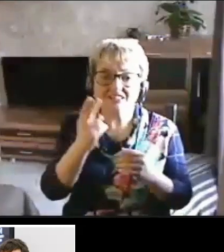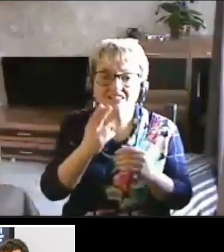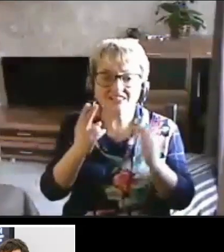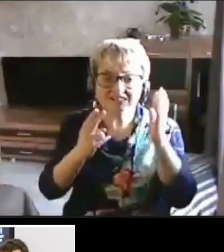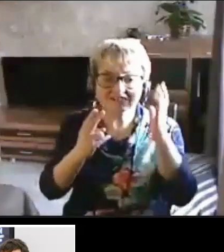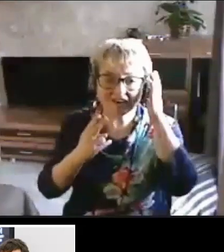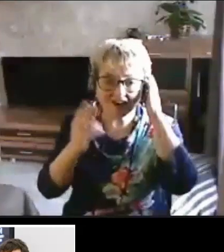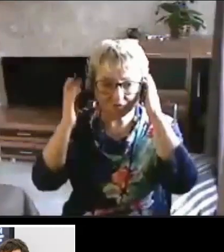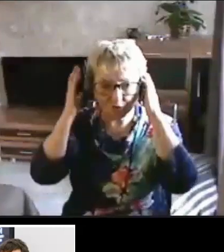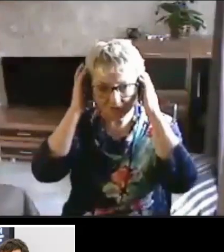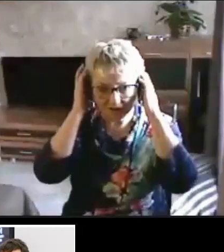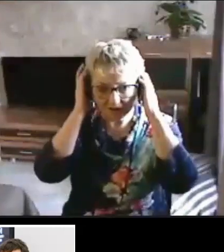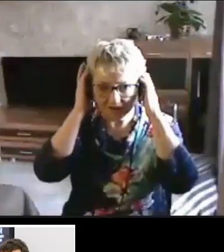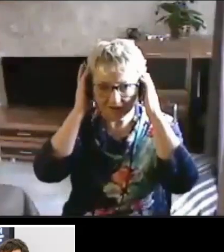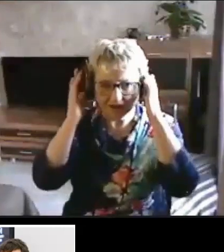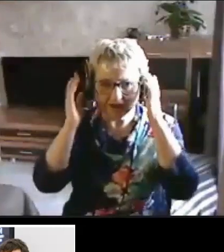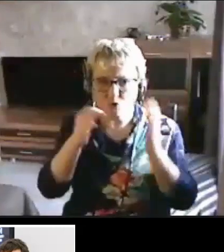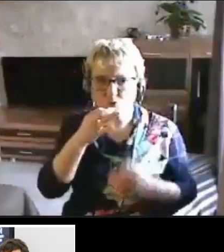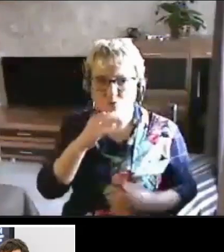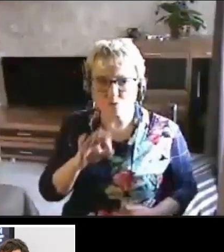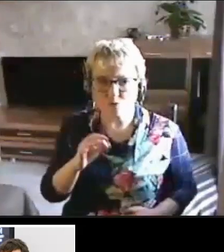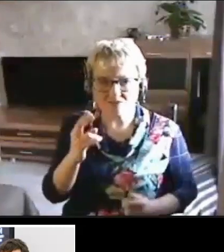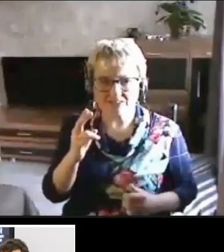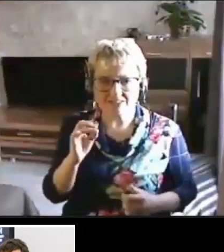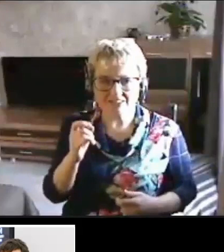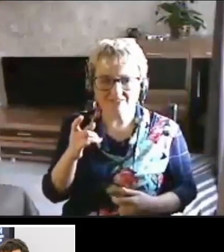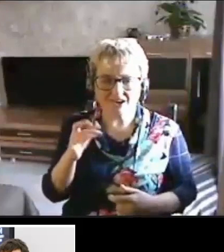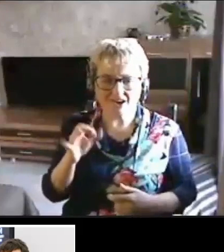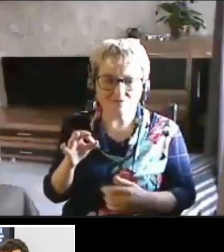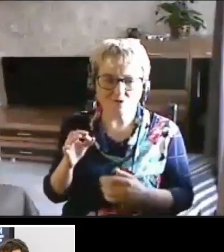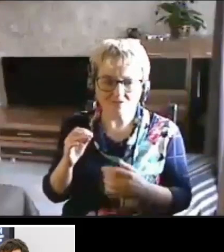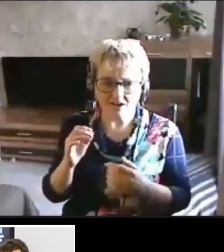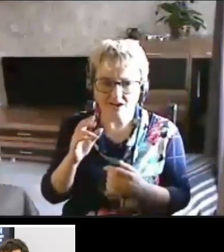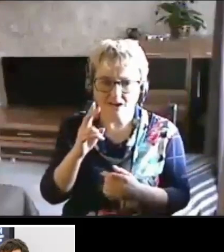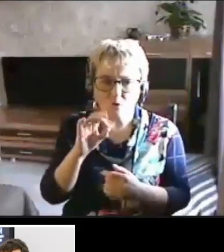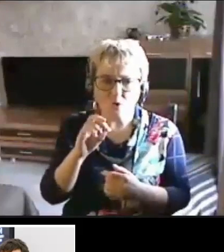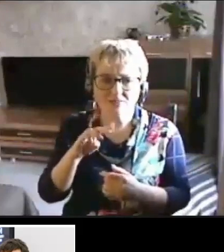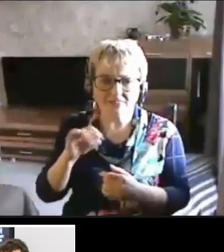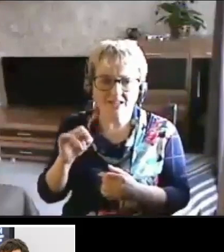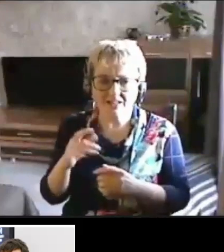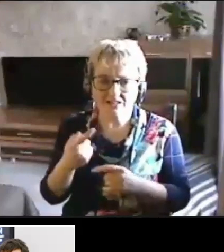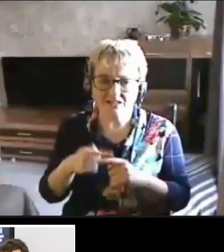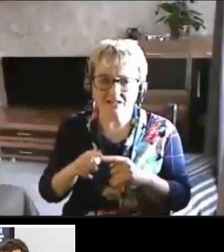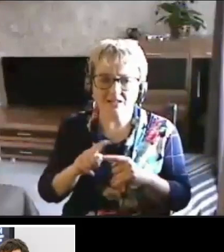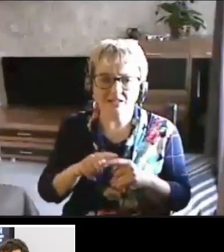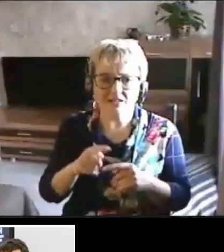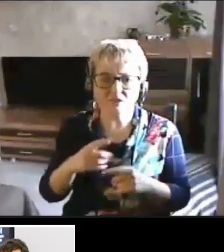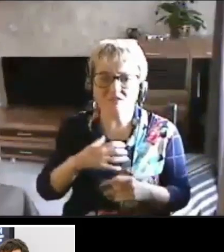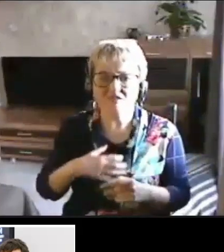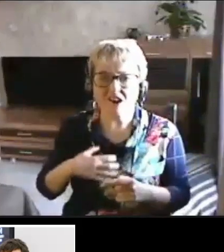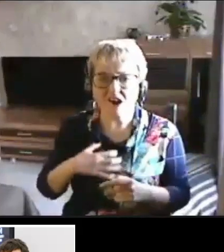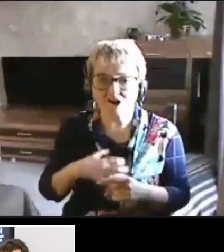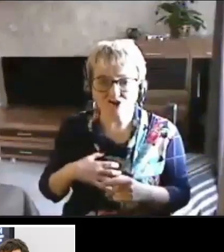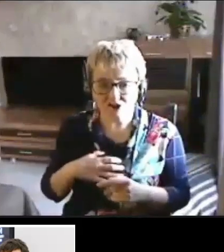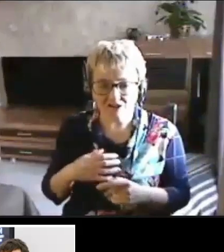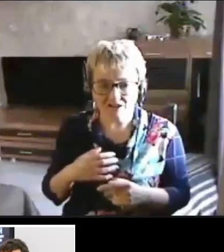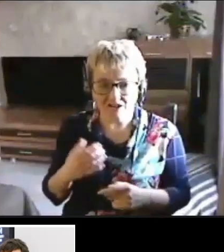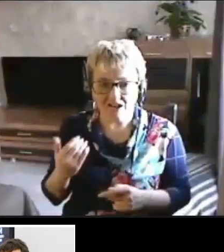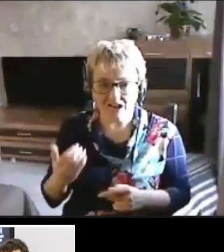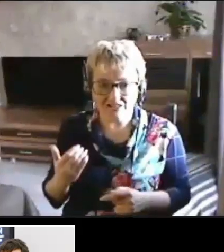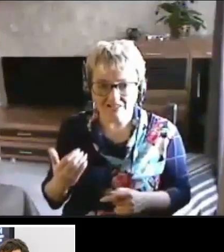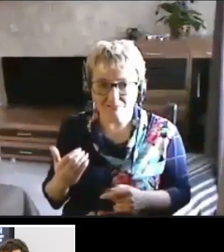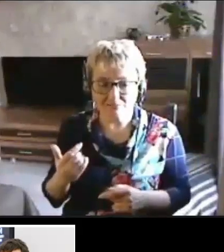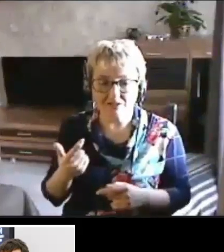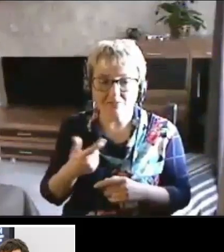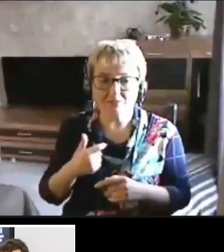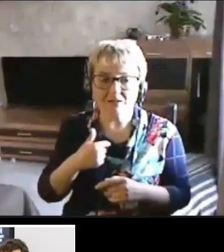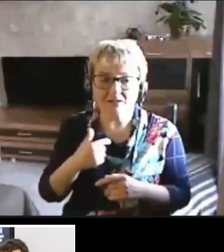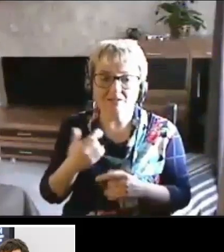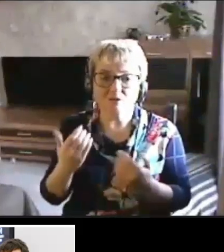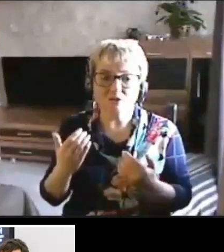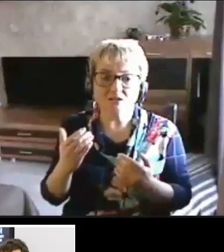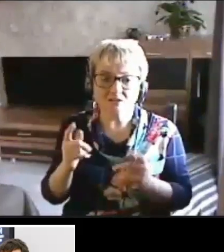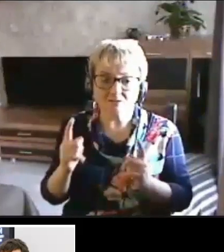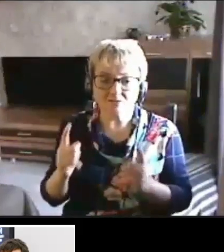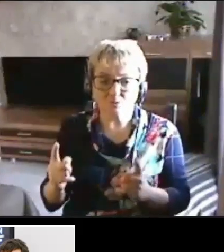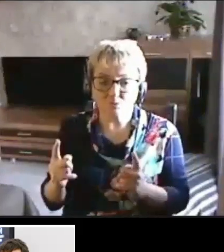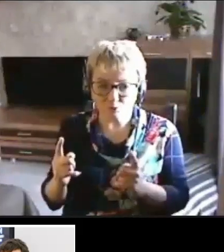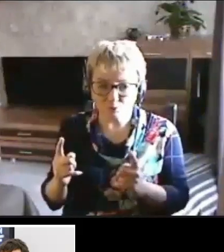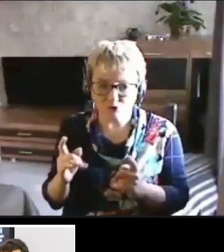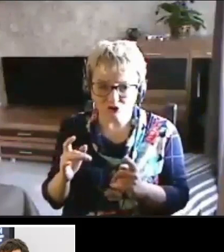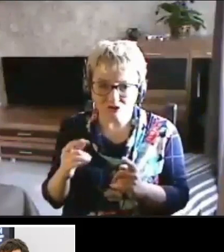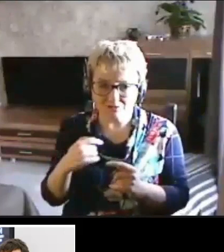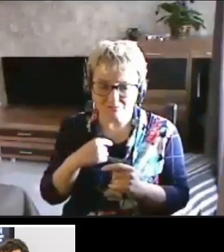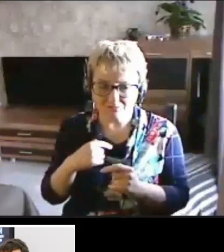вообще, любого цифрового контента. Это очень важно. Вот. Теперь давайте вот этот кусочек мы